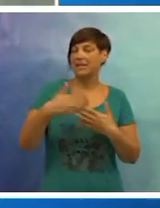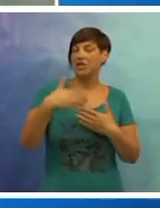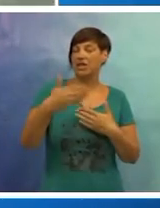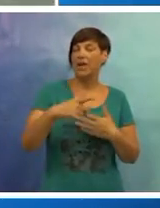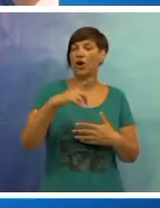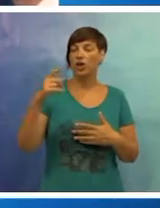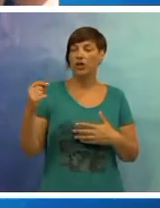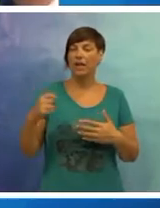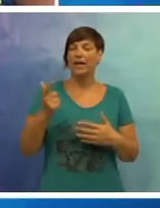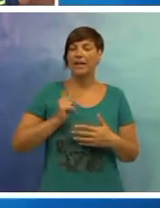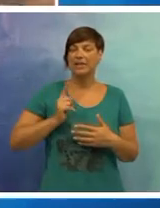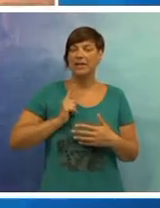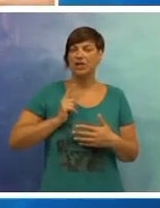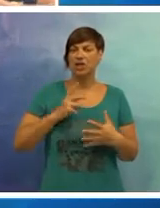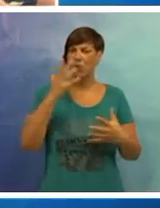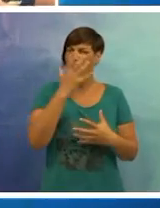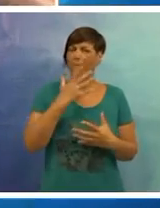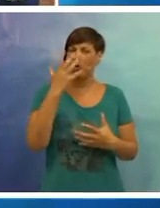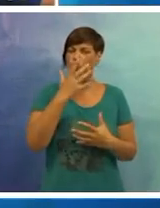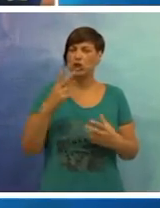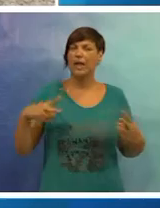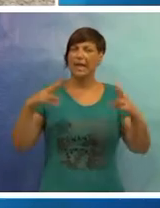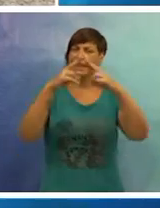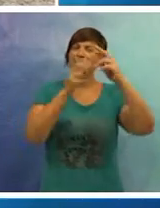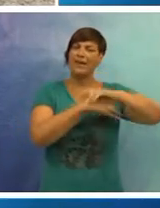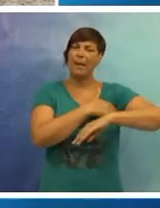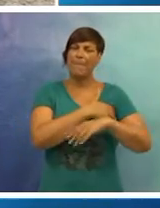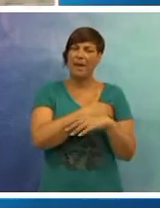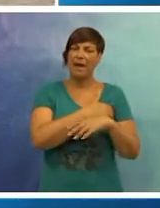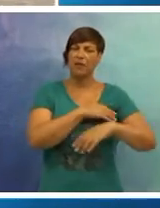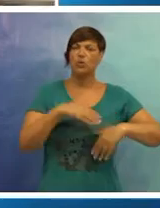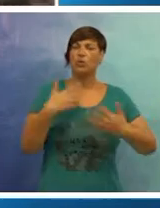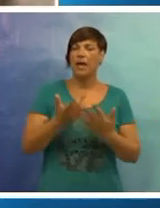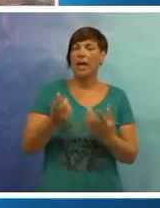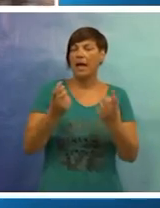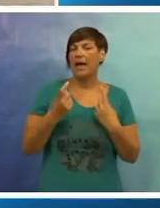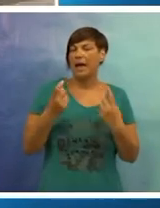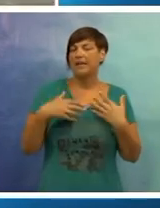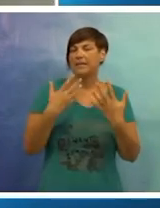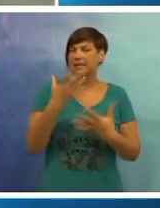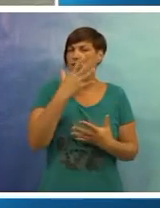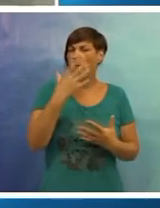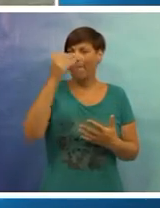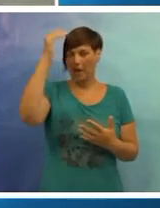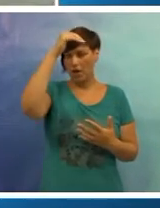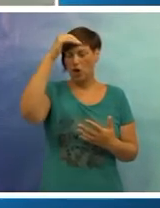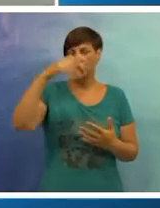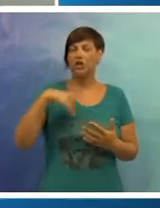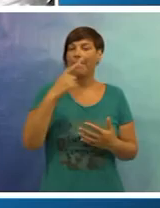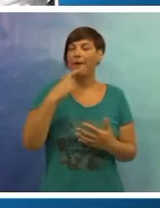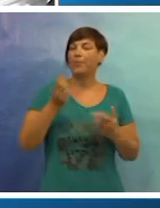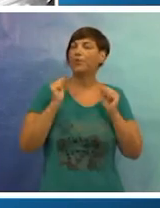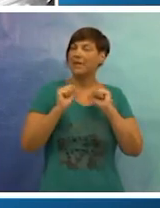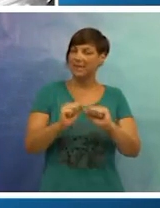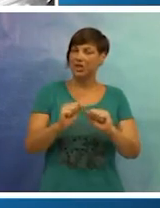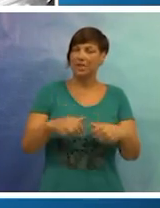ali i za sljedećih nekoliko dana kada se očekuju ekstremno visoke dnevne temperature zraka, ali i izuzetno tople noći.